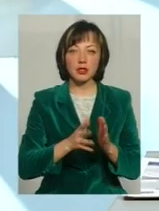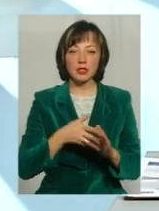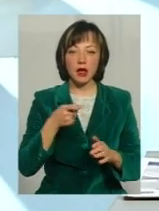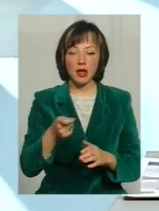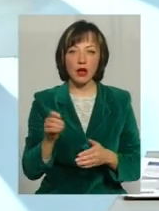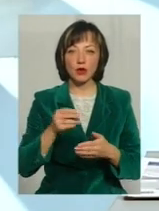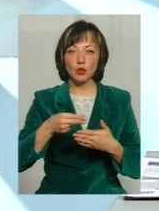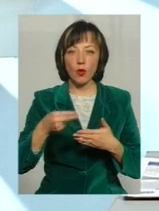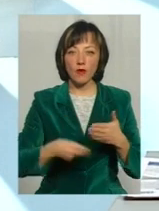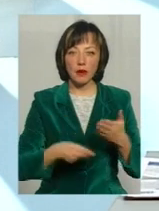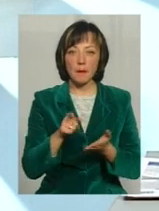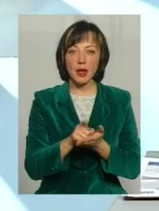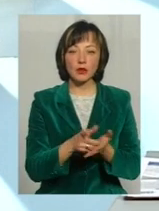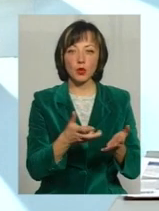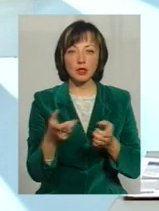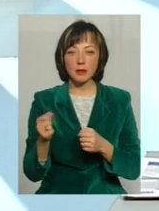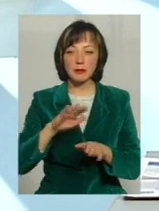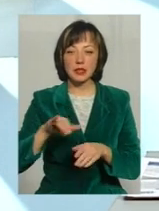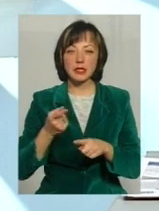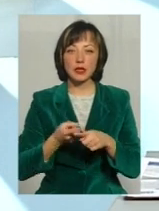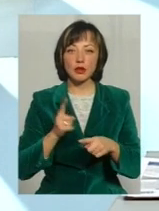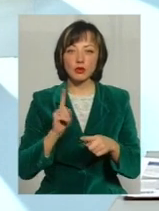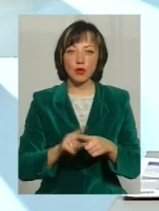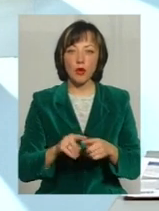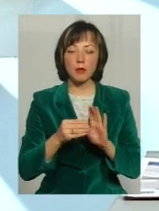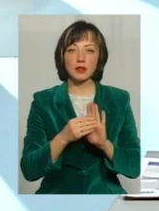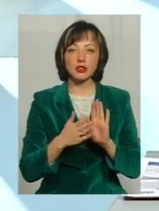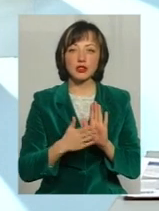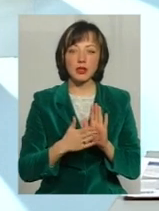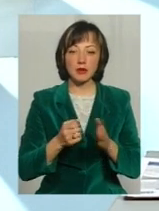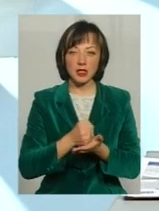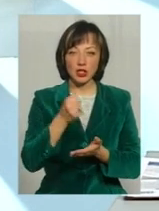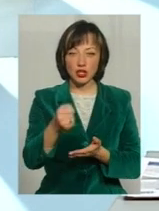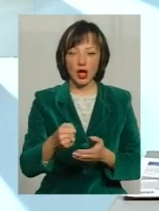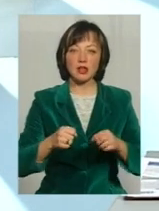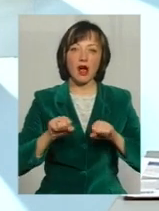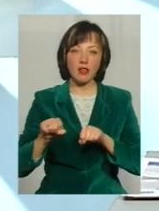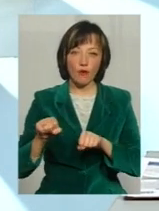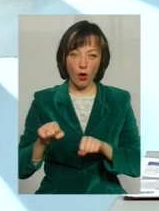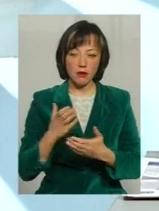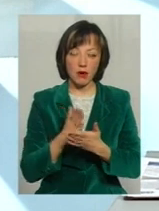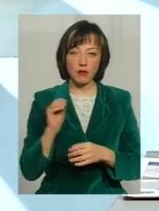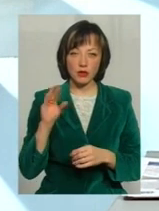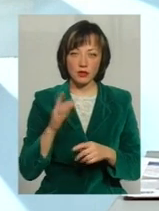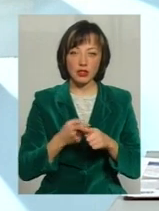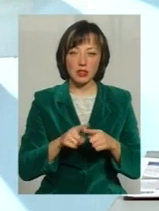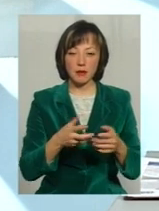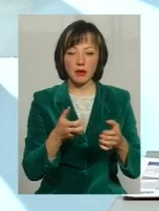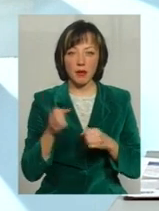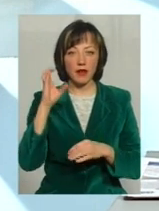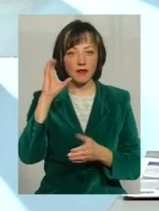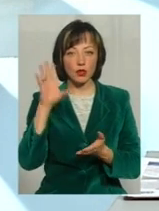про те, яку пенсію вона отримує Після цього їй призначається професійний адвокат, який має посвідчення адвоката Ця адвокат приймає,